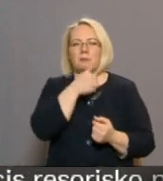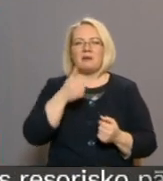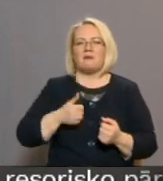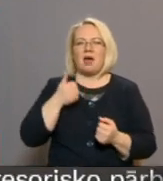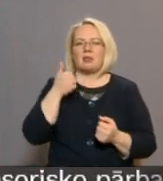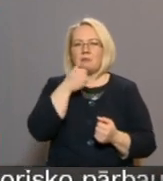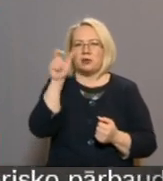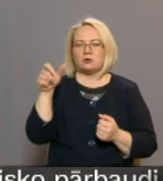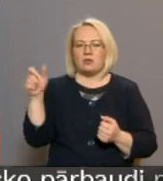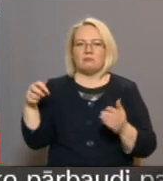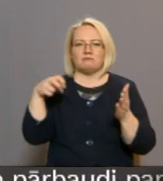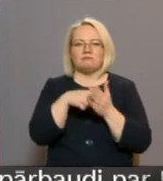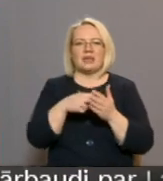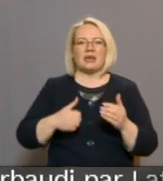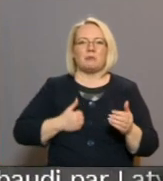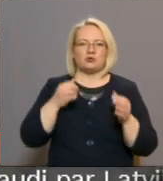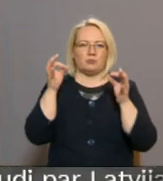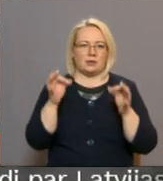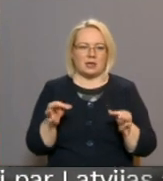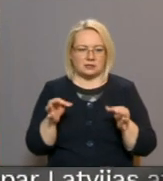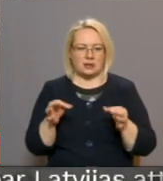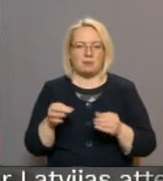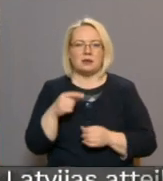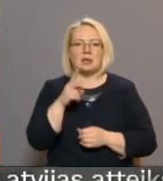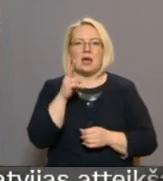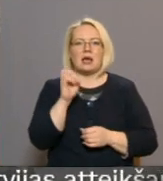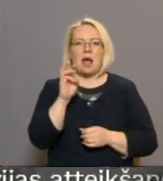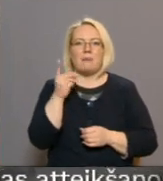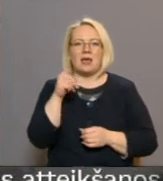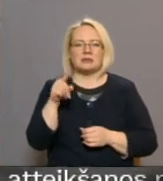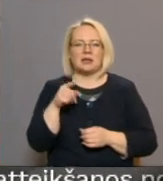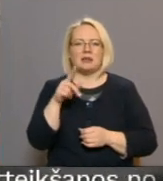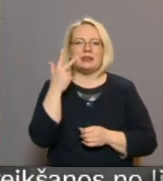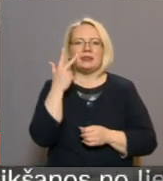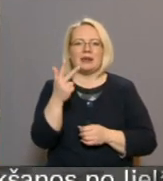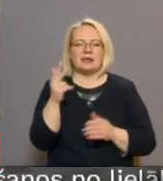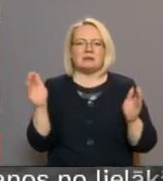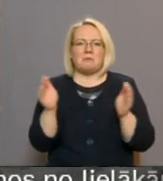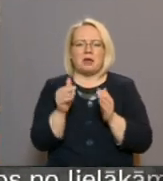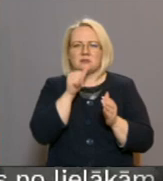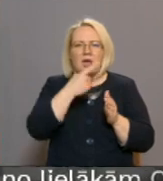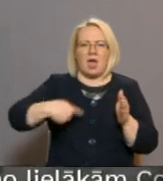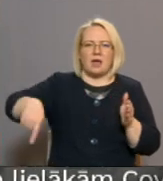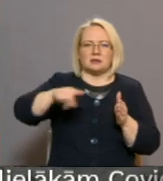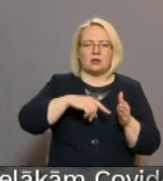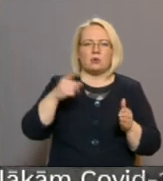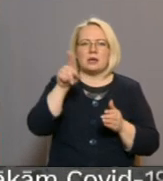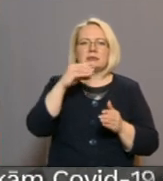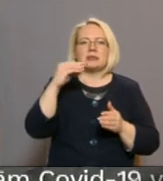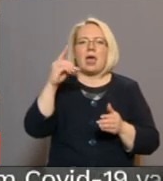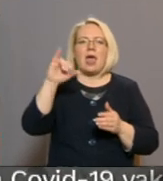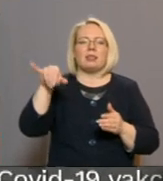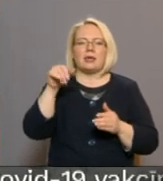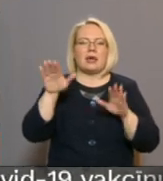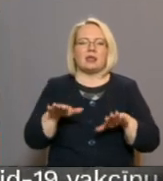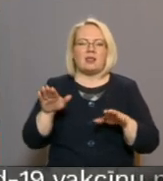īpašumtiesības. Šķirnetes, Kamenkas un Skirina. Tā sauc trīs nelielus ezerus pašos sēlies dienvitaustrumos.